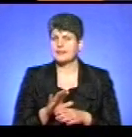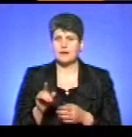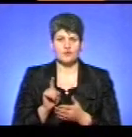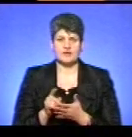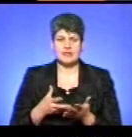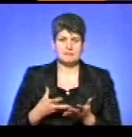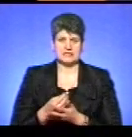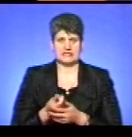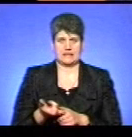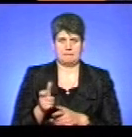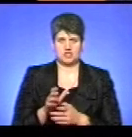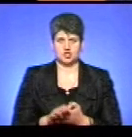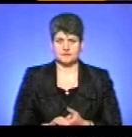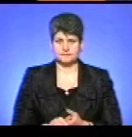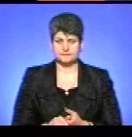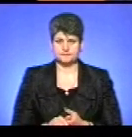платити більше.